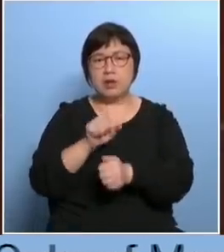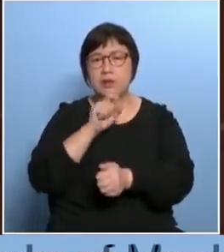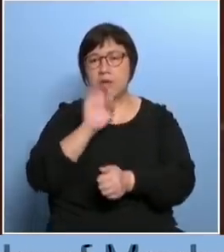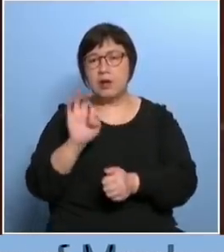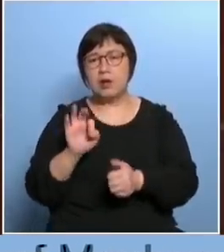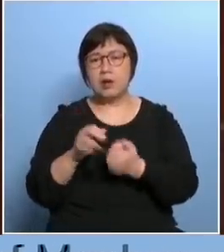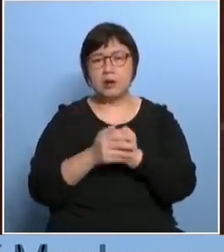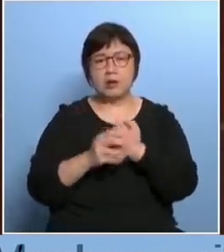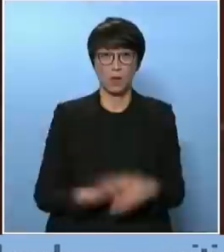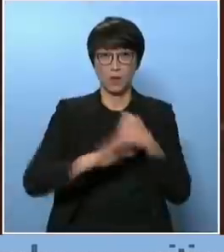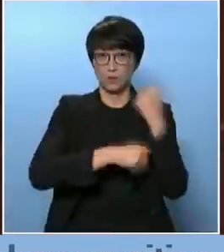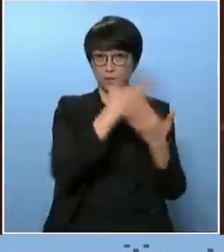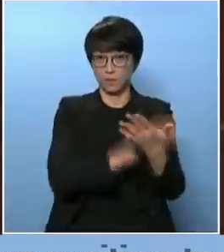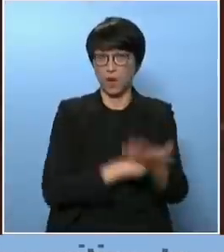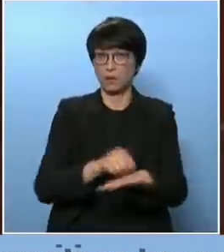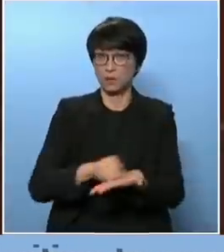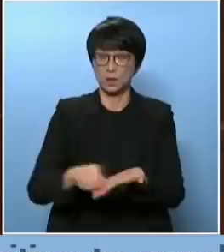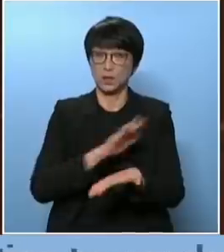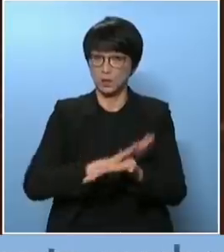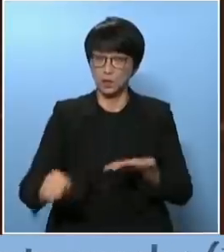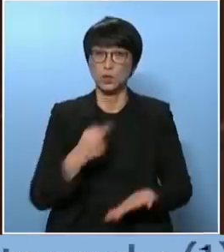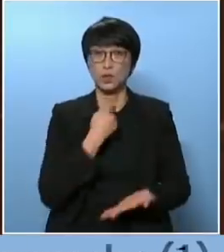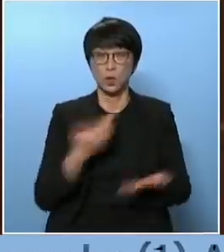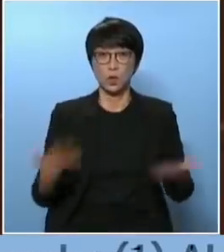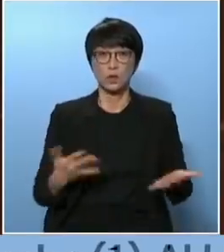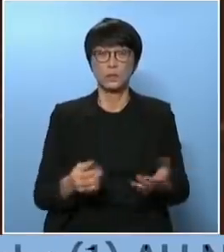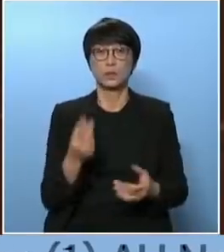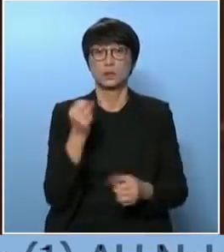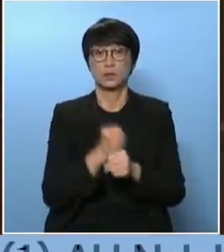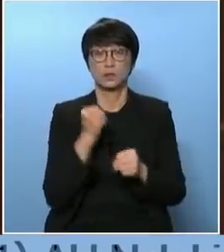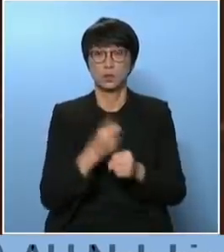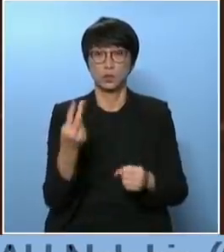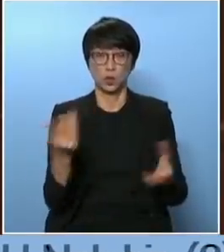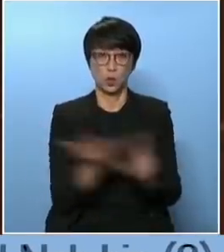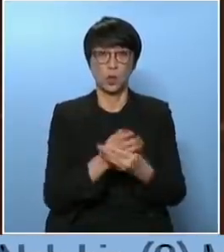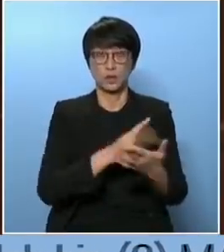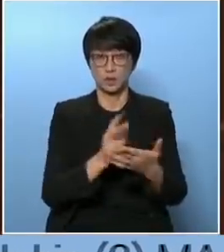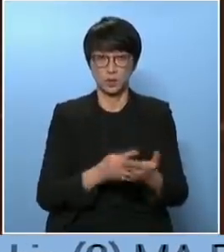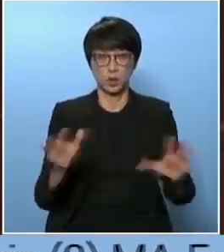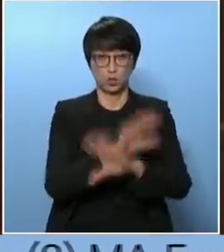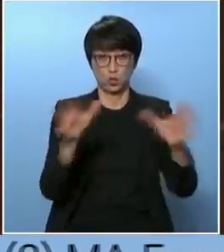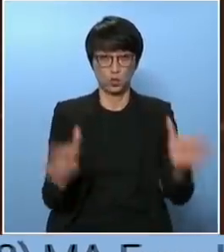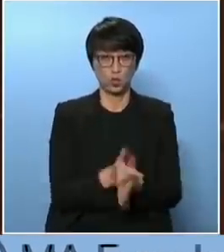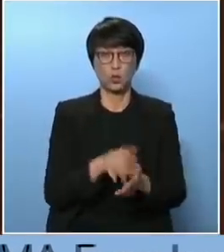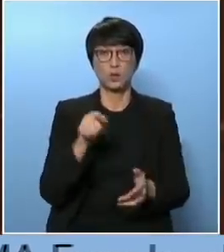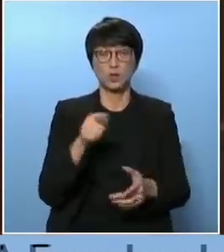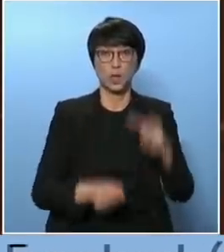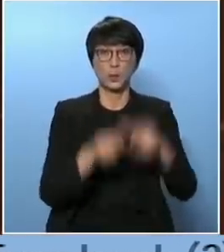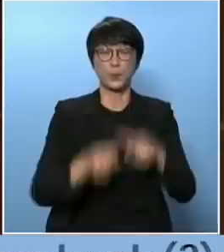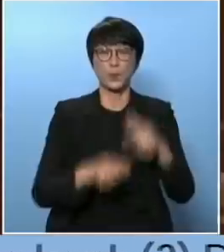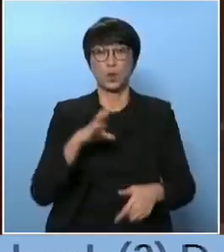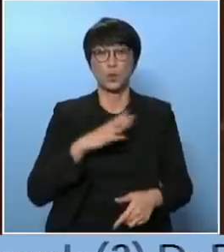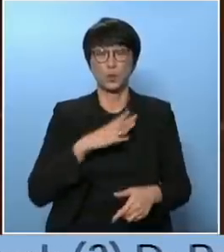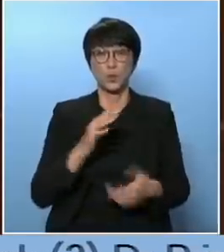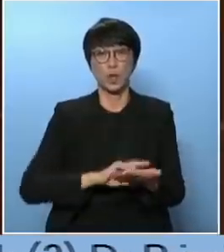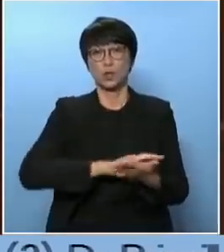这些东是否应该在法律上写这次做这个条例草案修订的时候是否应该全部把这些不公平的情况